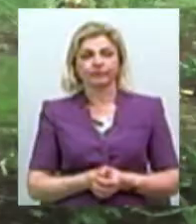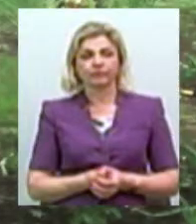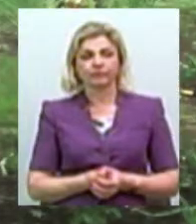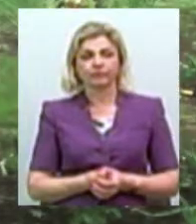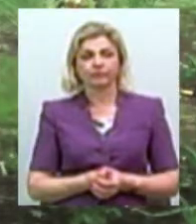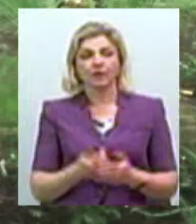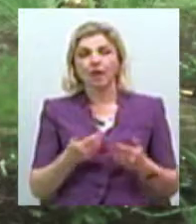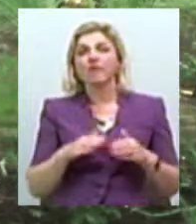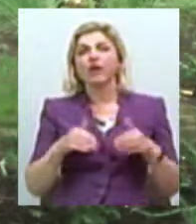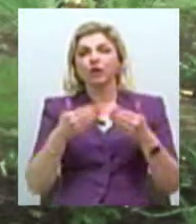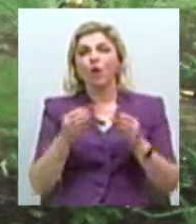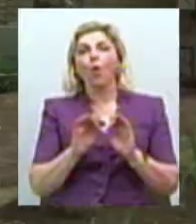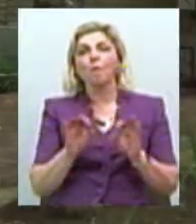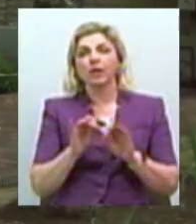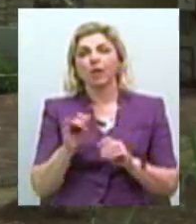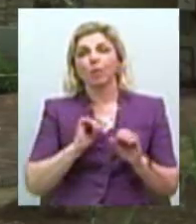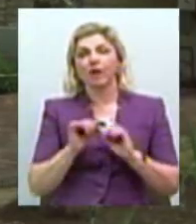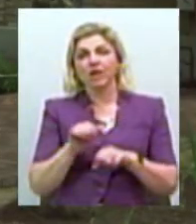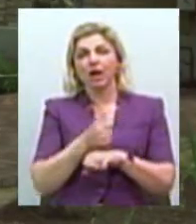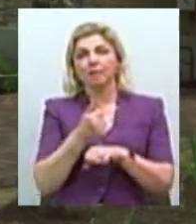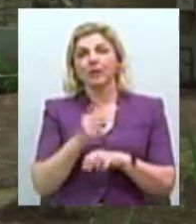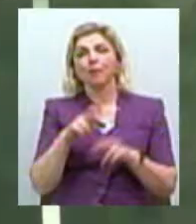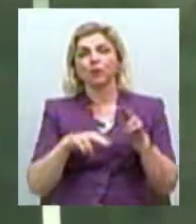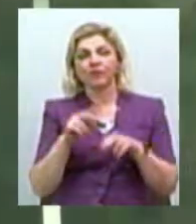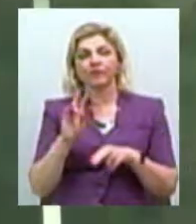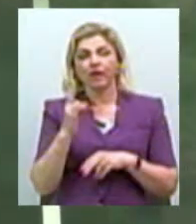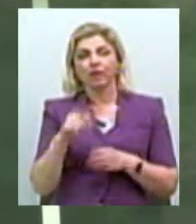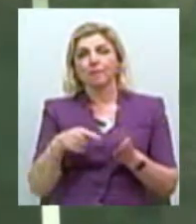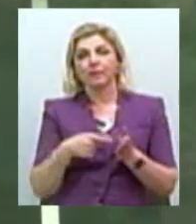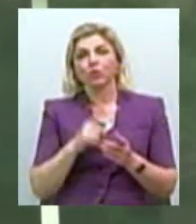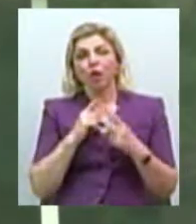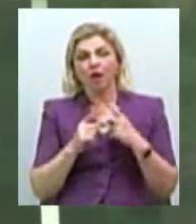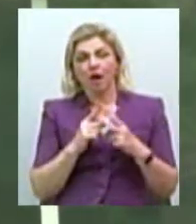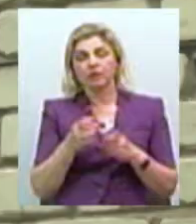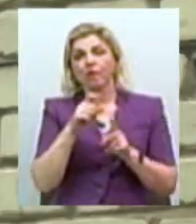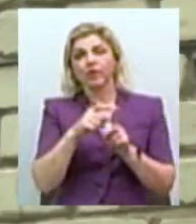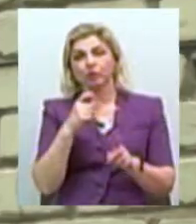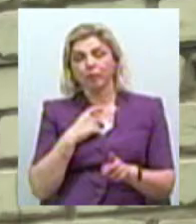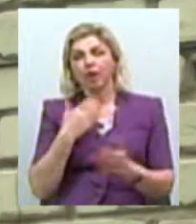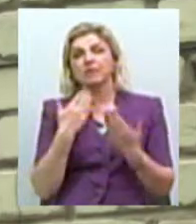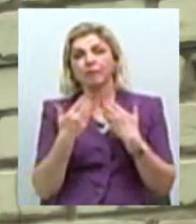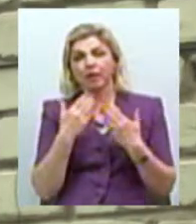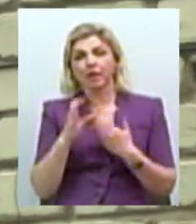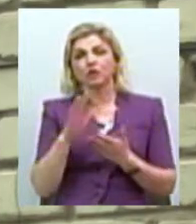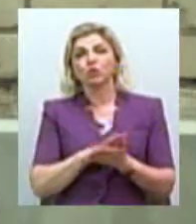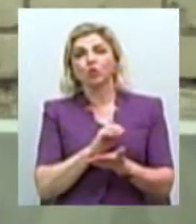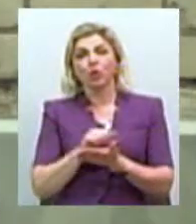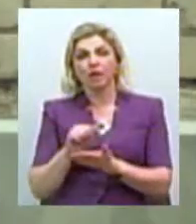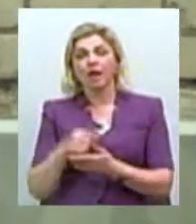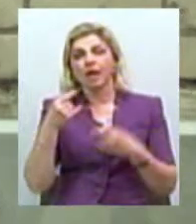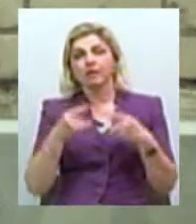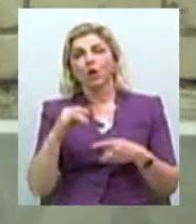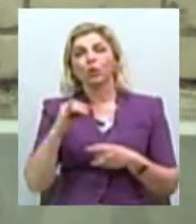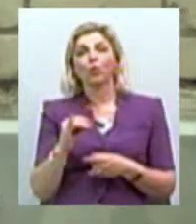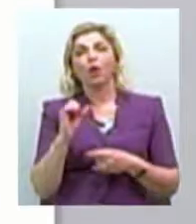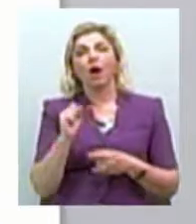Ми звернулись за коментарем до управління капітального будівництва Миколаївської міської ради. Відповіли, спілкуватимуться із кореспондентами телеканалу